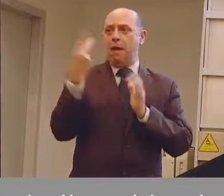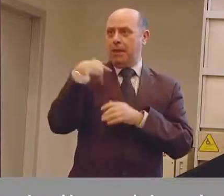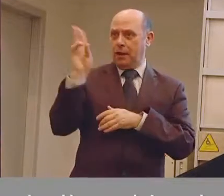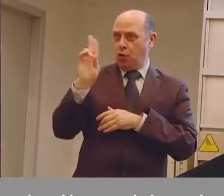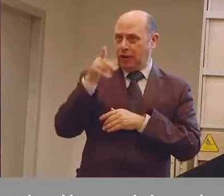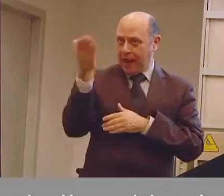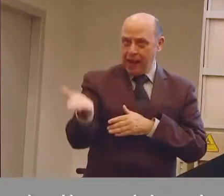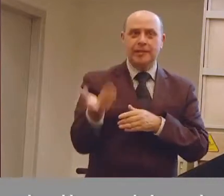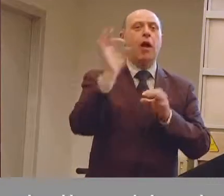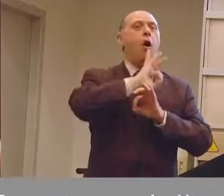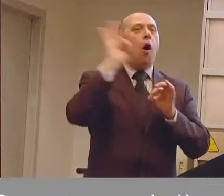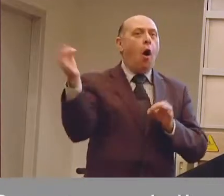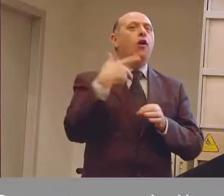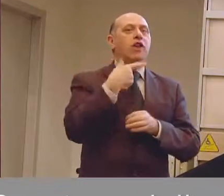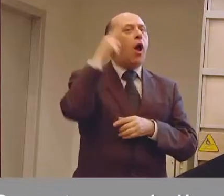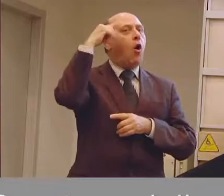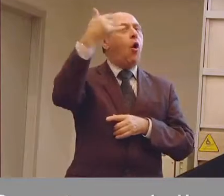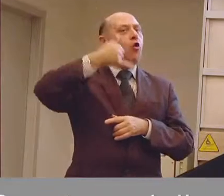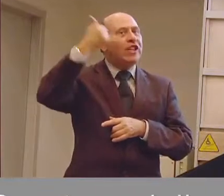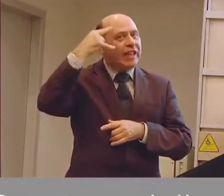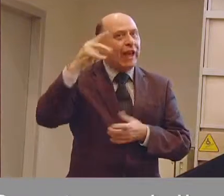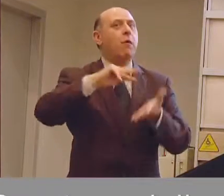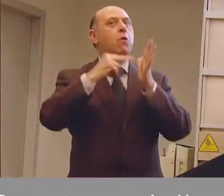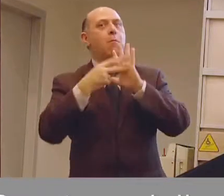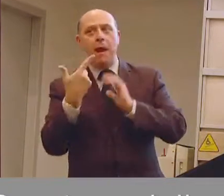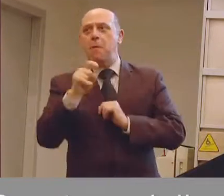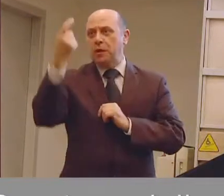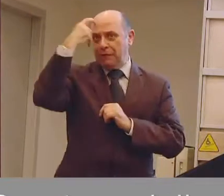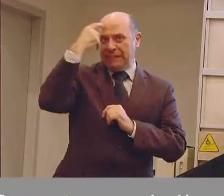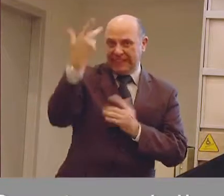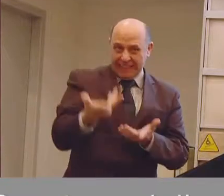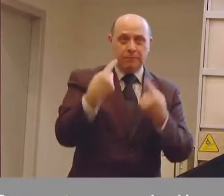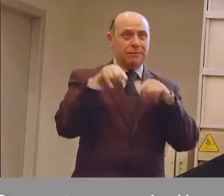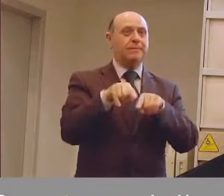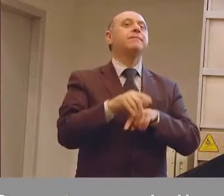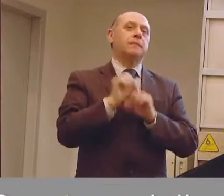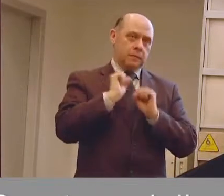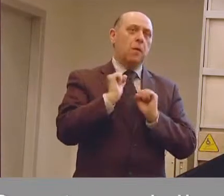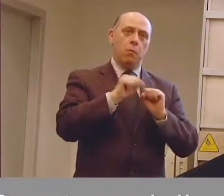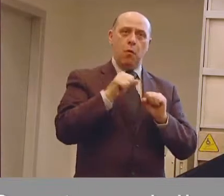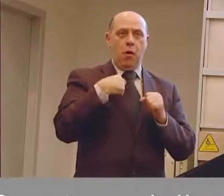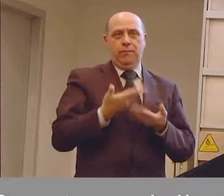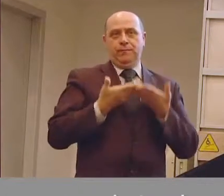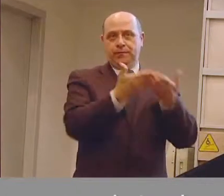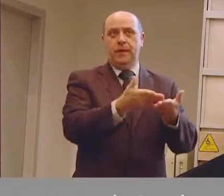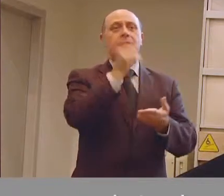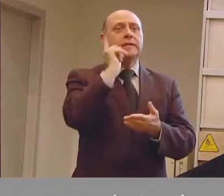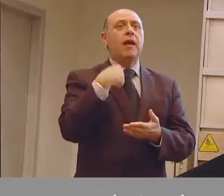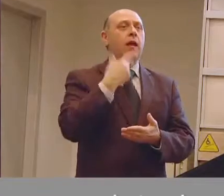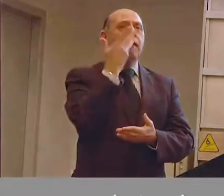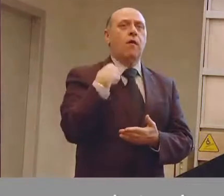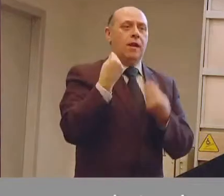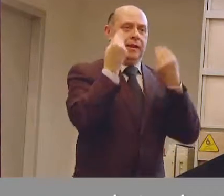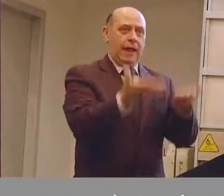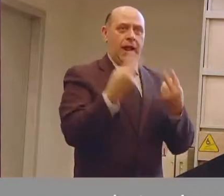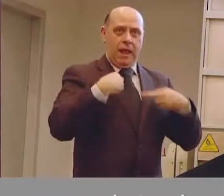deficit intellettivi o cognitivi laddove per esempio c'è stato un trauma cranico. Questo vuol dire che nel momento in cui dobbiamo intervenire per un miglioramento della qualità di vita